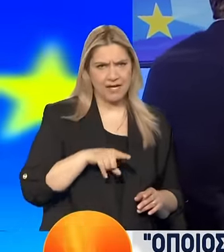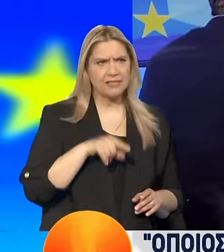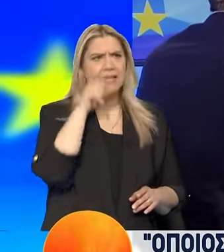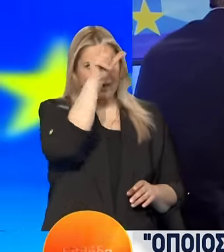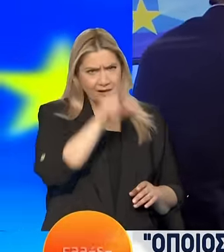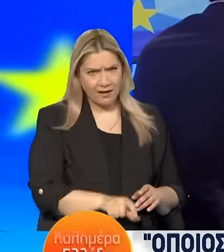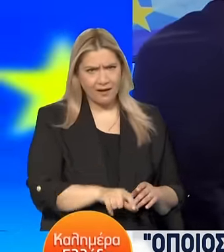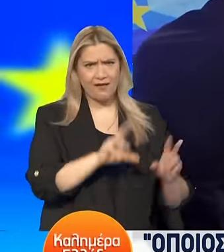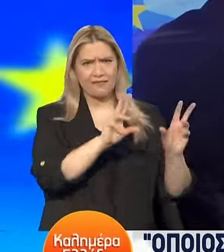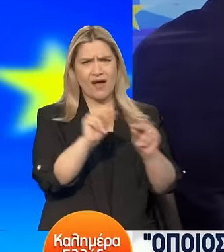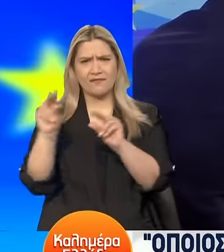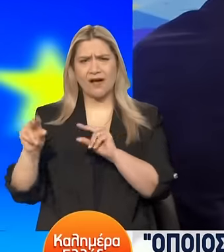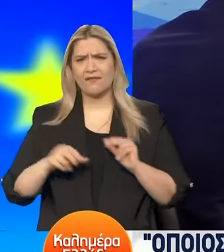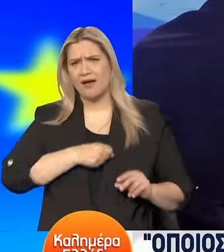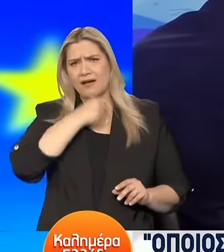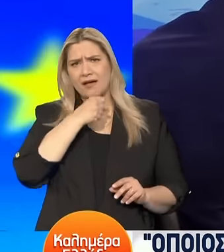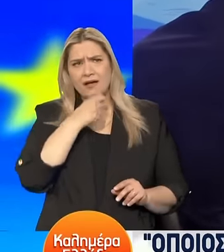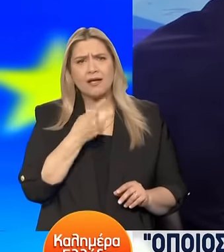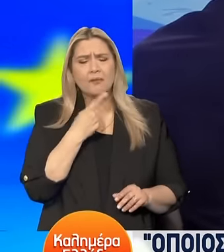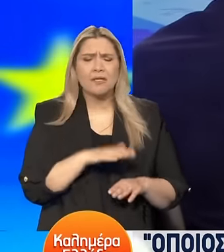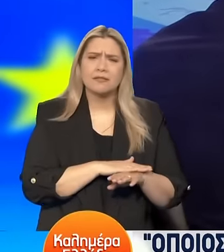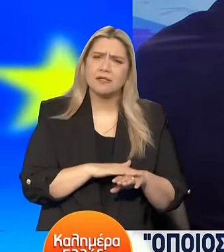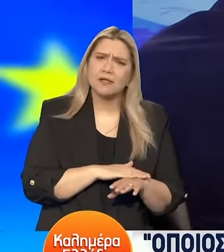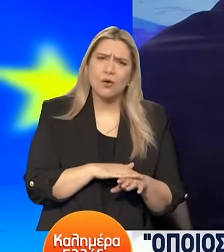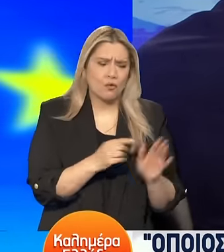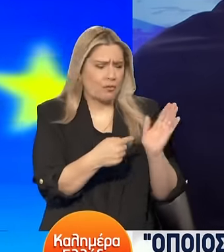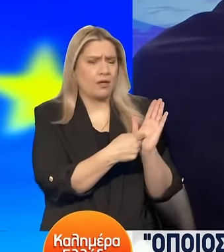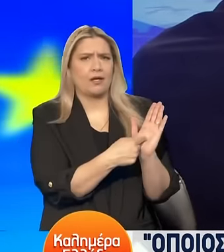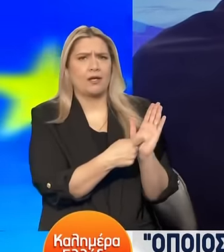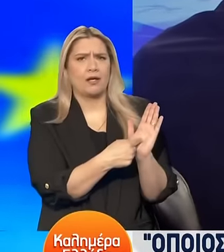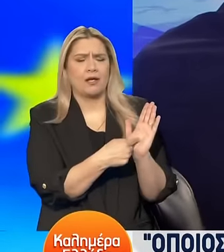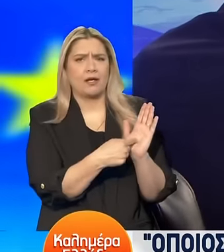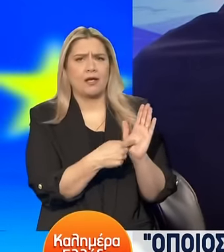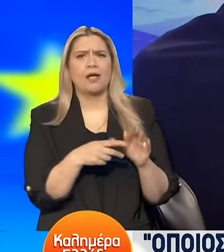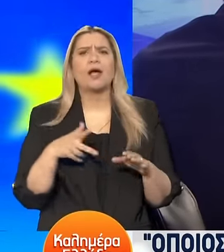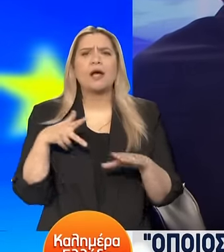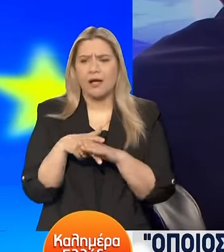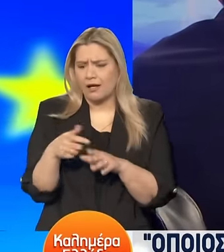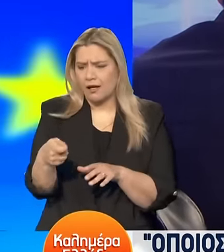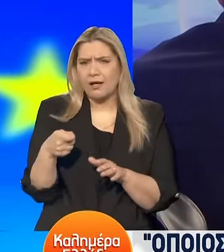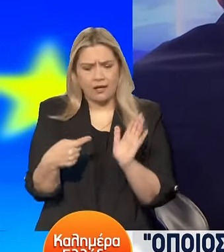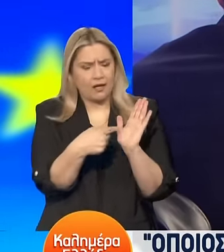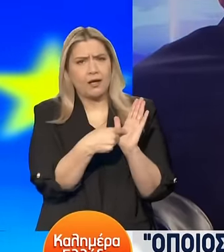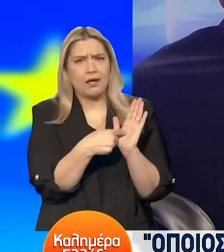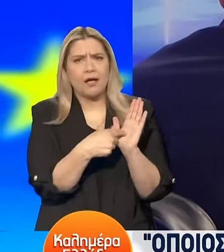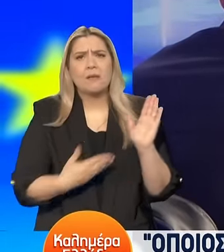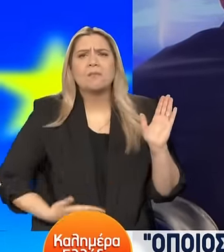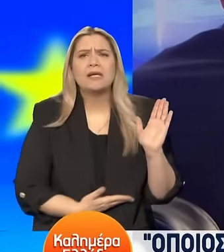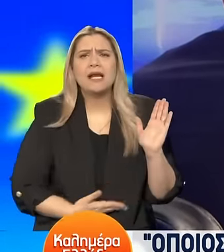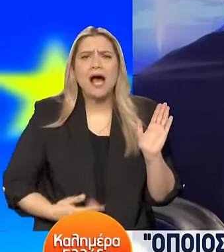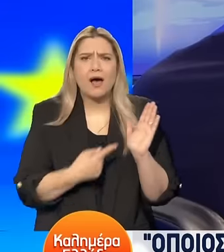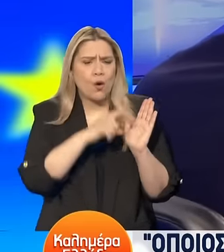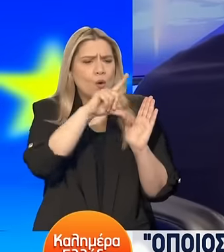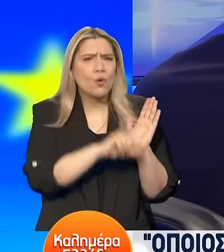άνθρωποι που μας παρακολουθούν τώρα Σας είπε Δευγαίνω, σας έδειξε το χαρτάκι από το ATM σας είπε αυτό το πεινάο το οποίο είναι πάρα πολύ